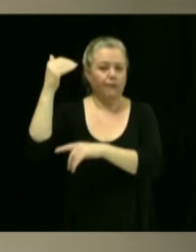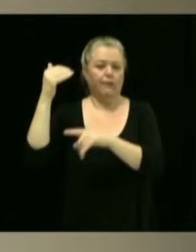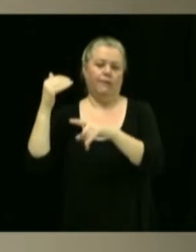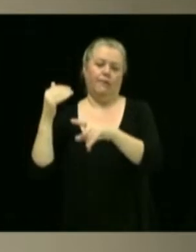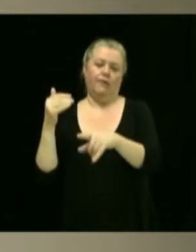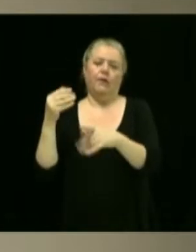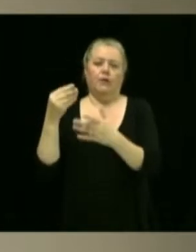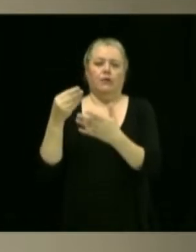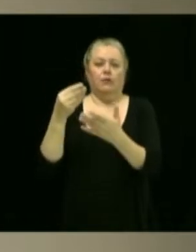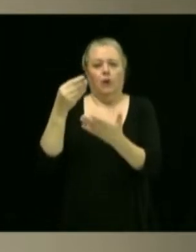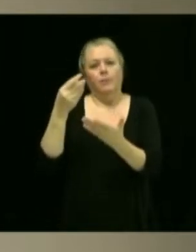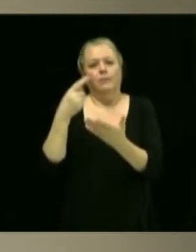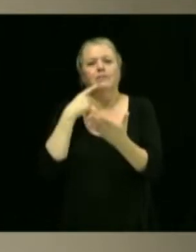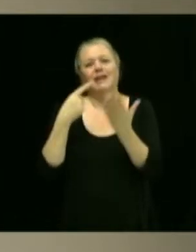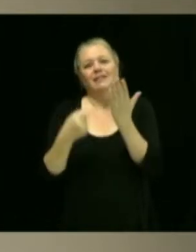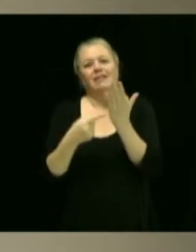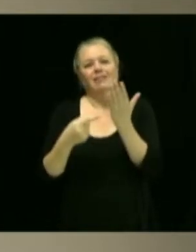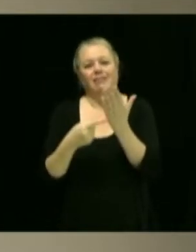Benoît, Caroline.